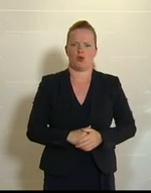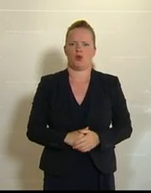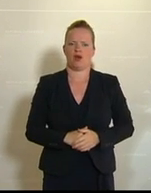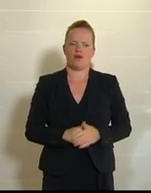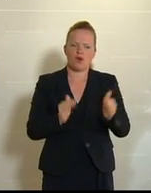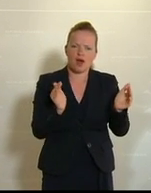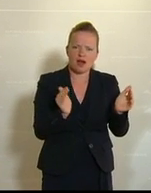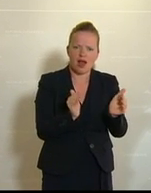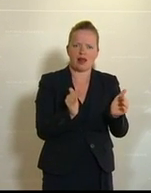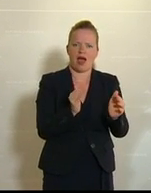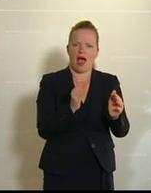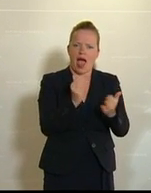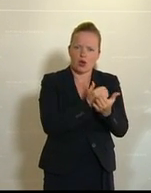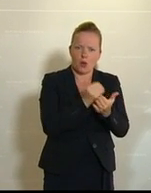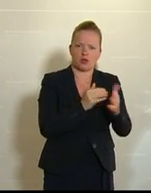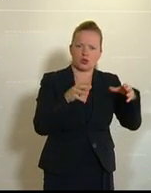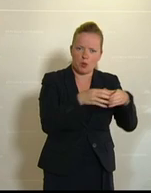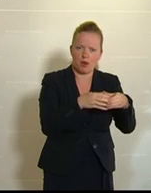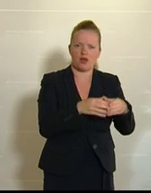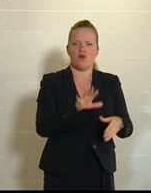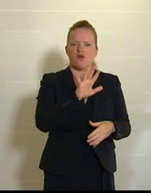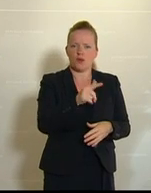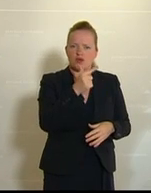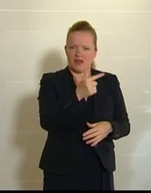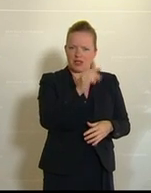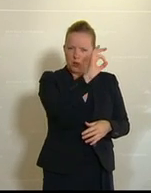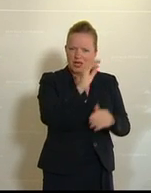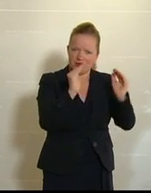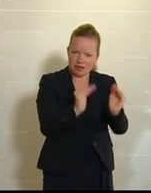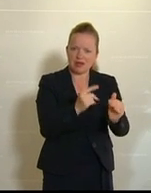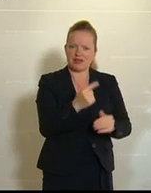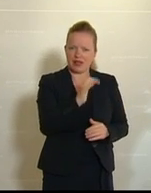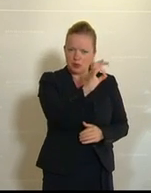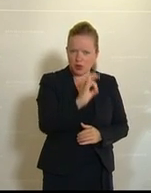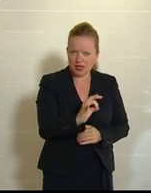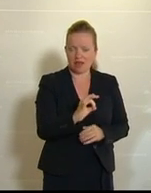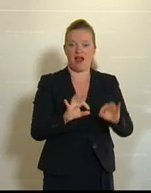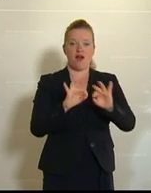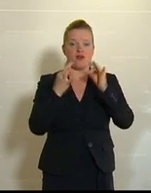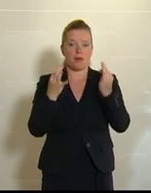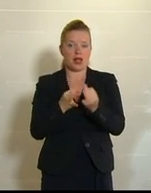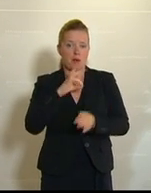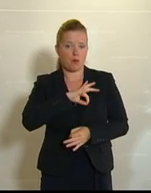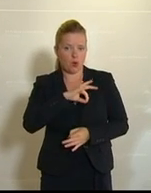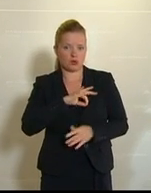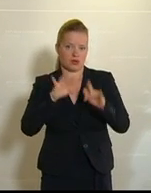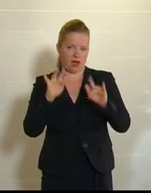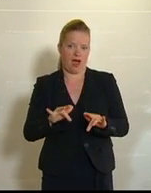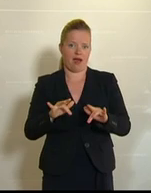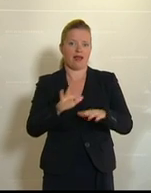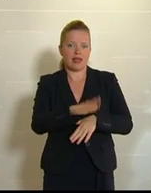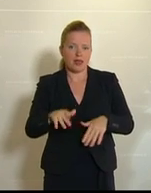die untersten Einkommensgruppen von 25 Prozent auf 20 Prozent gesenkt, den Familienbonus, den Kinderbonus,